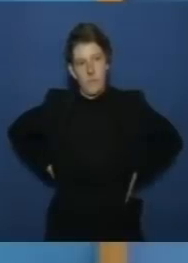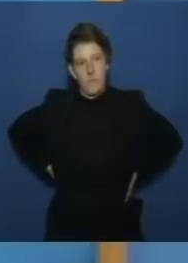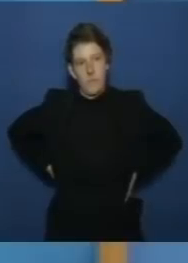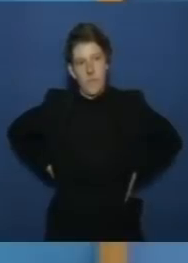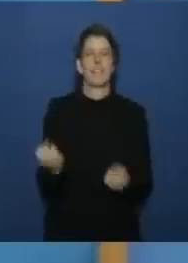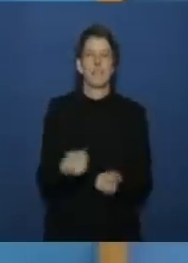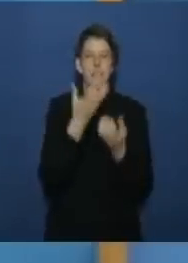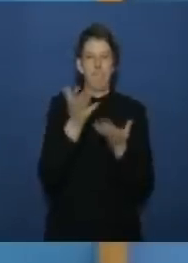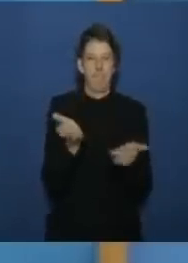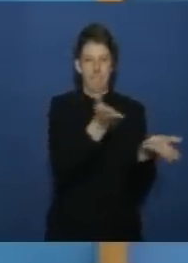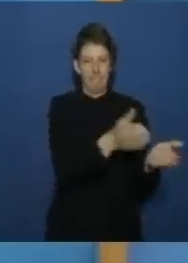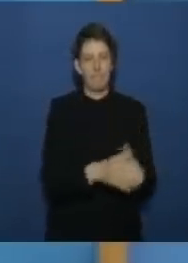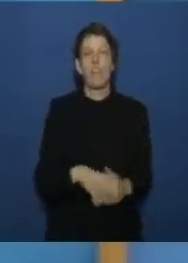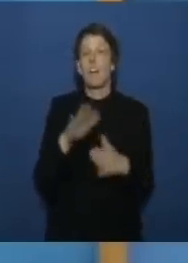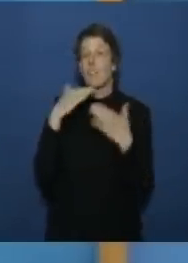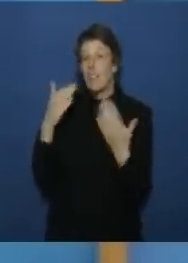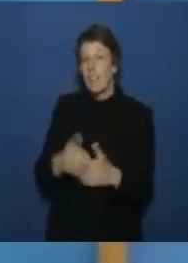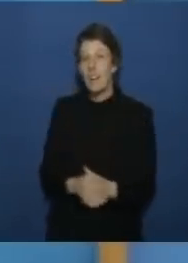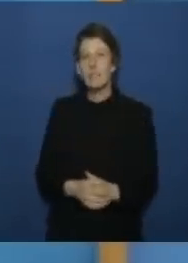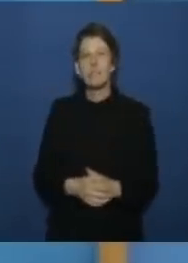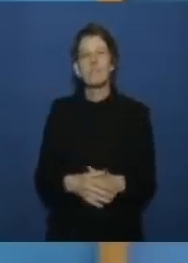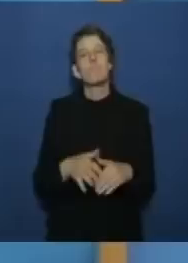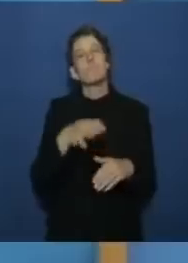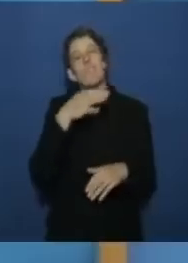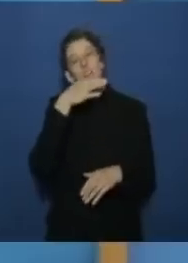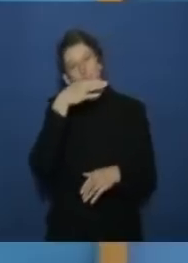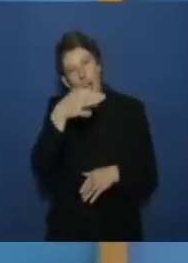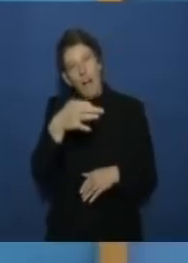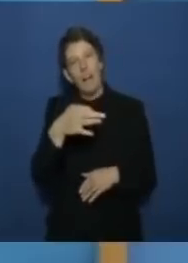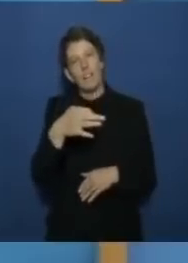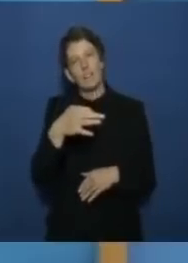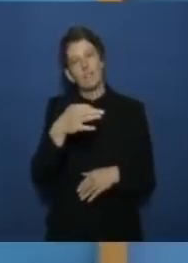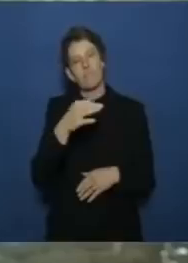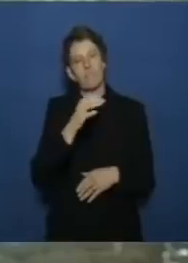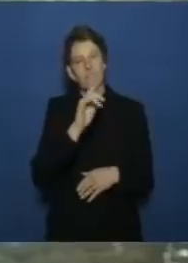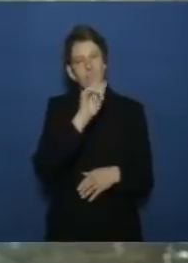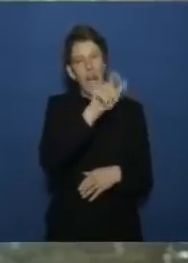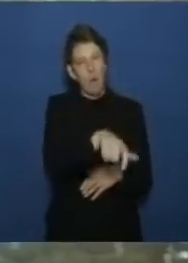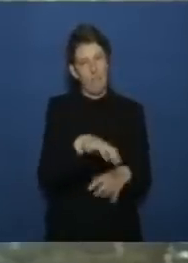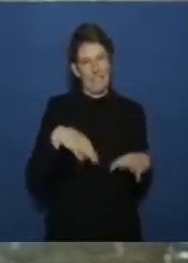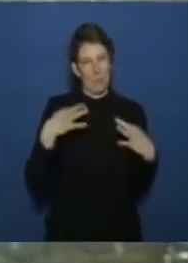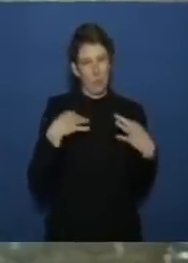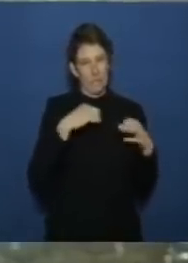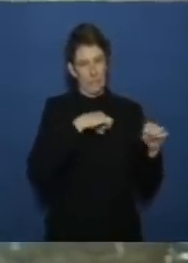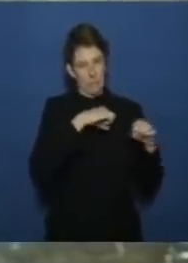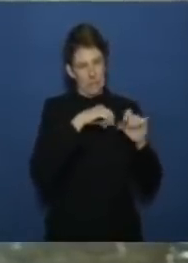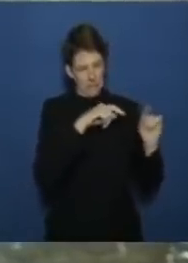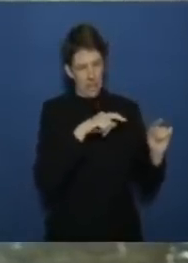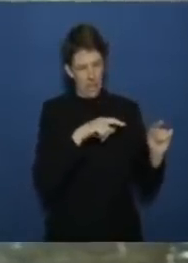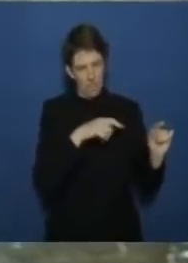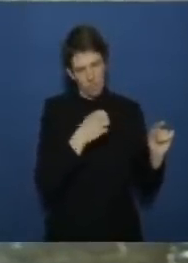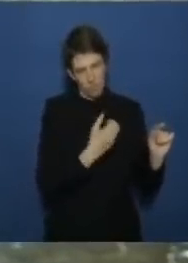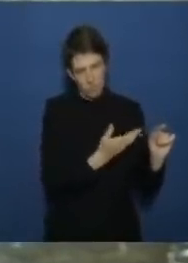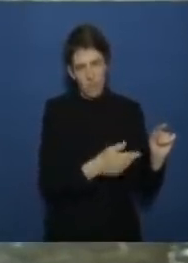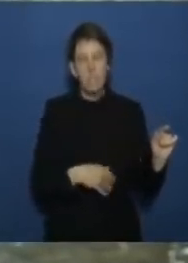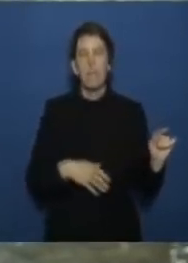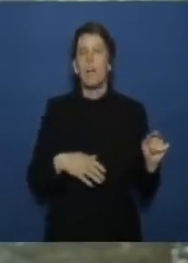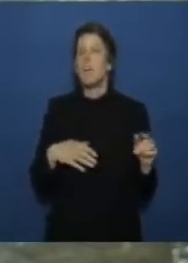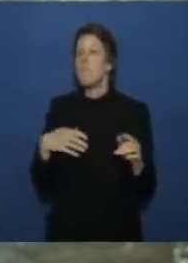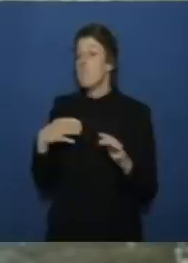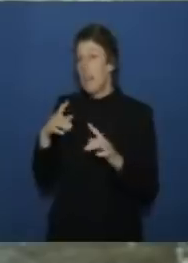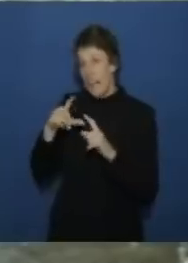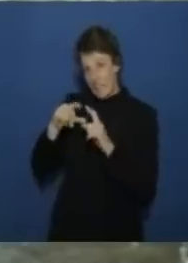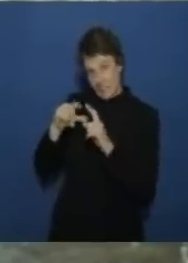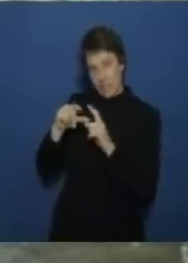sich an ja ist eine frage die bezieht sich oder geht hauptsächlich ans gesundheitsministerium wir sehen trotz sinkender